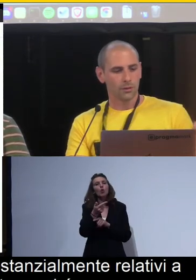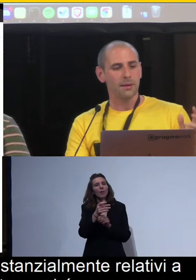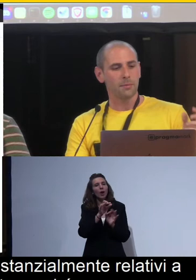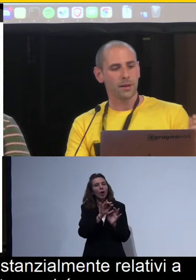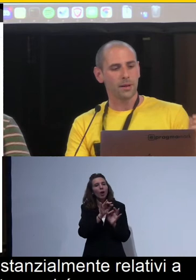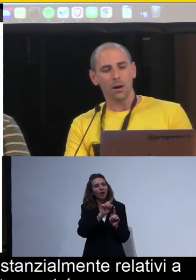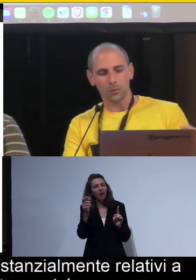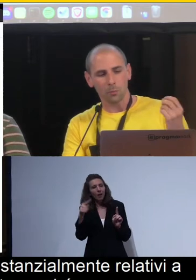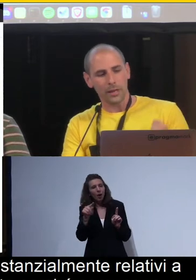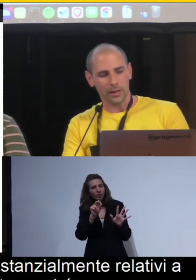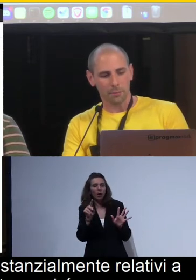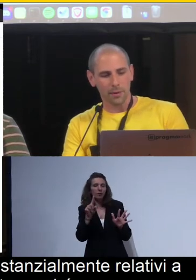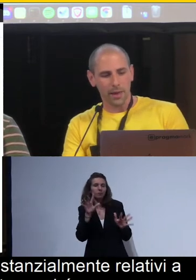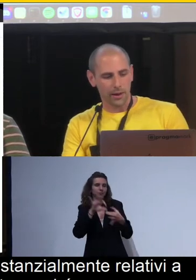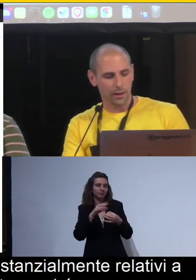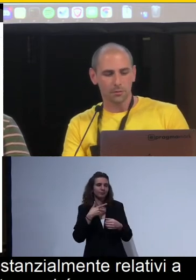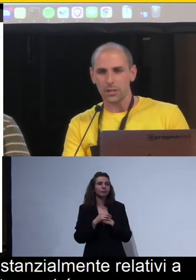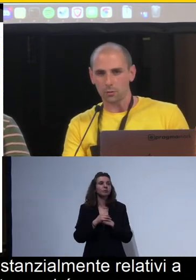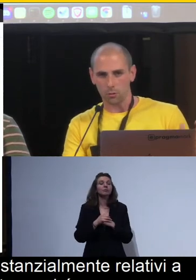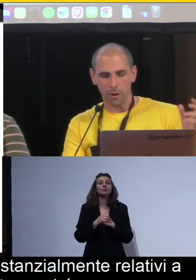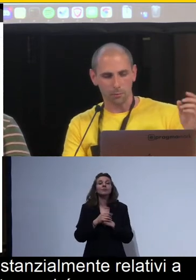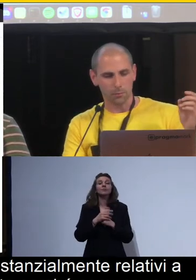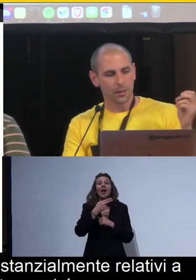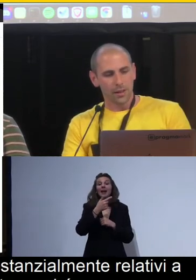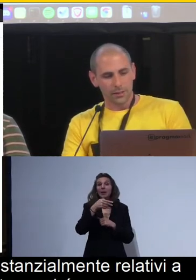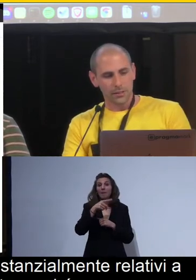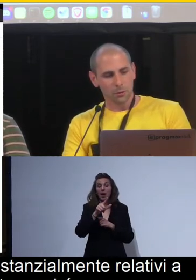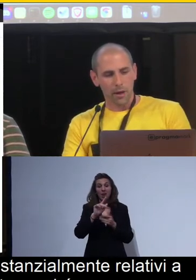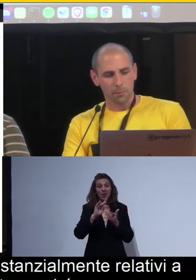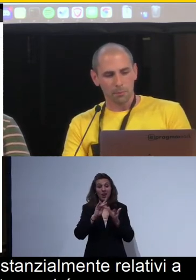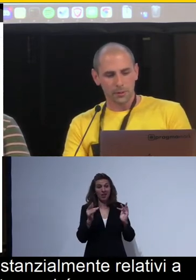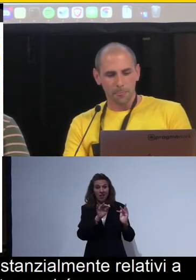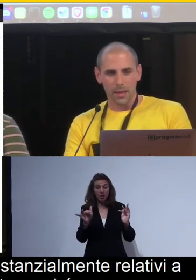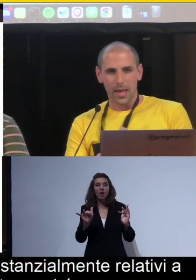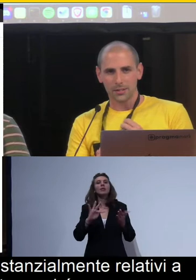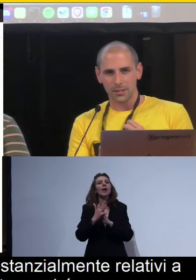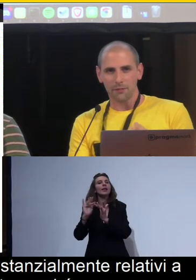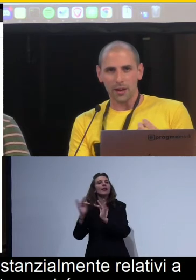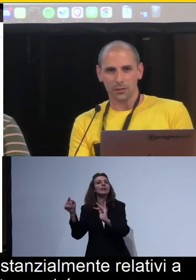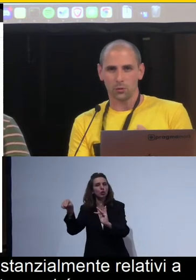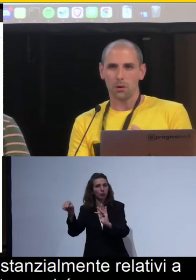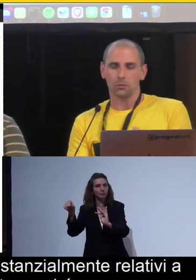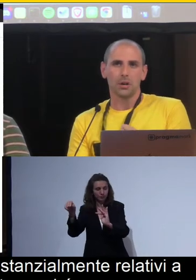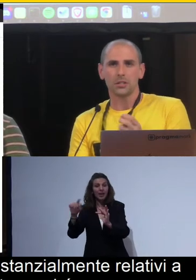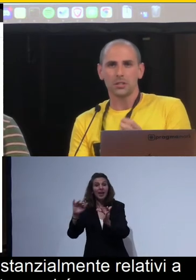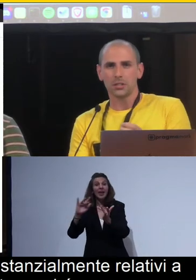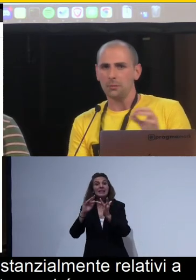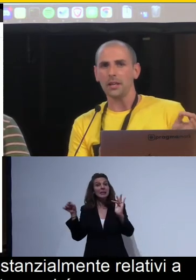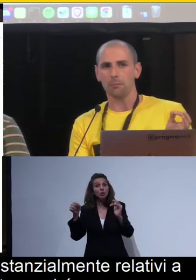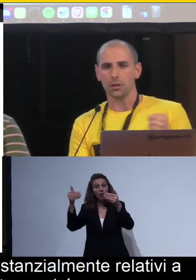un file markdown compilato in HTML genera un sito web. Il sito web, se fatto in modo